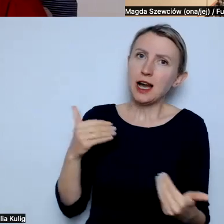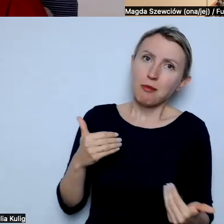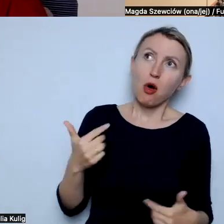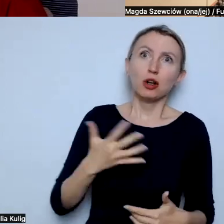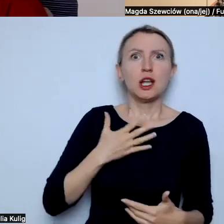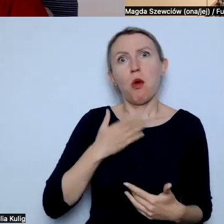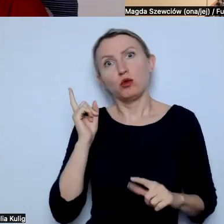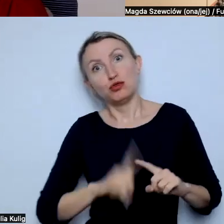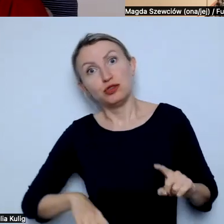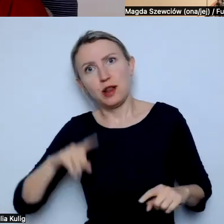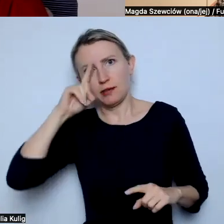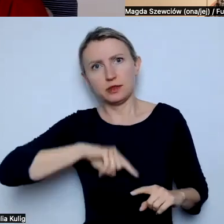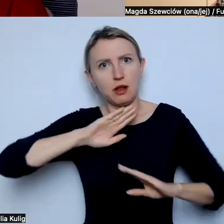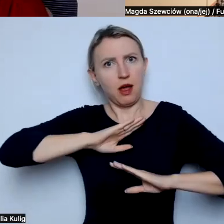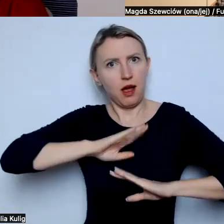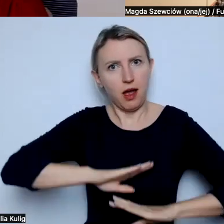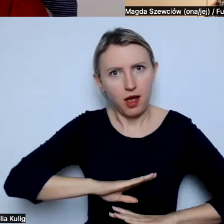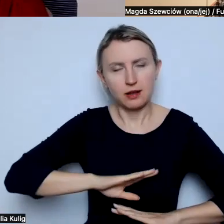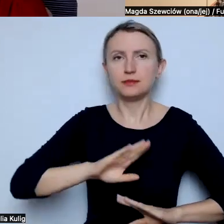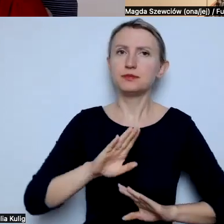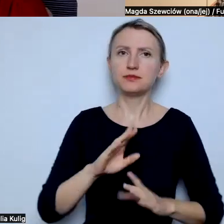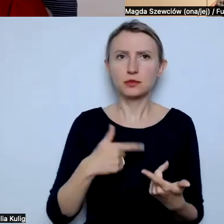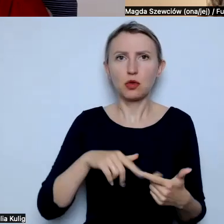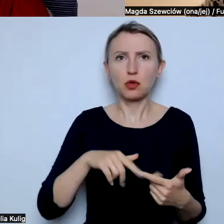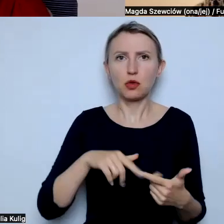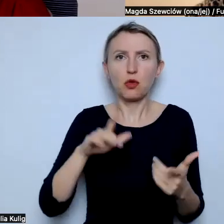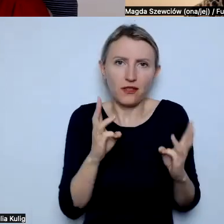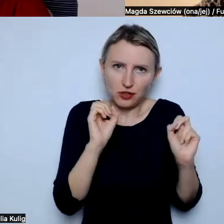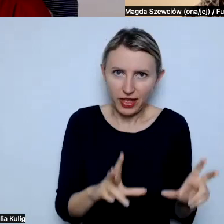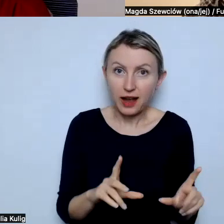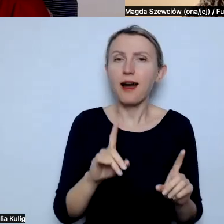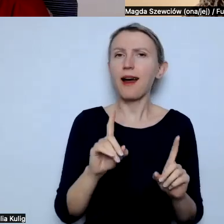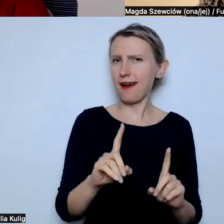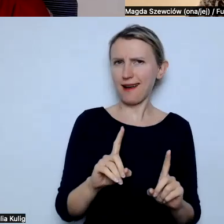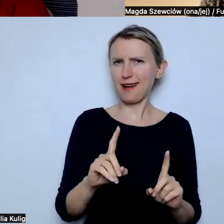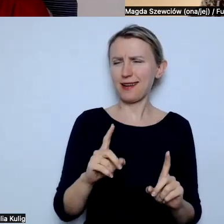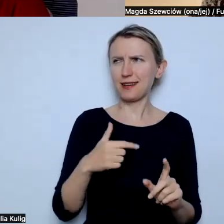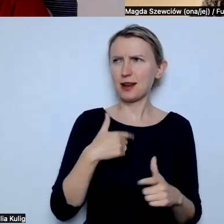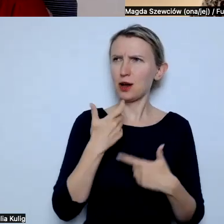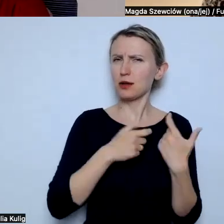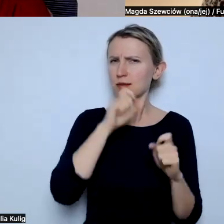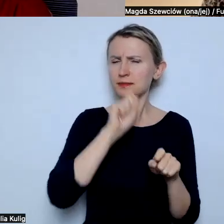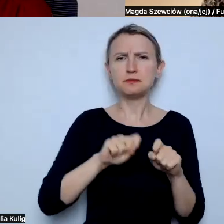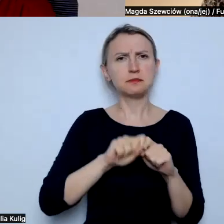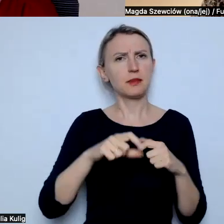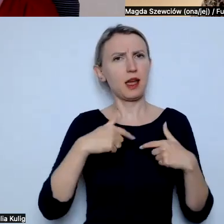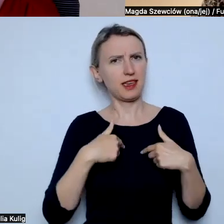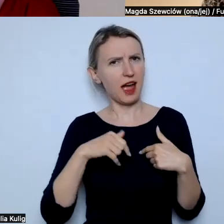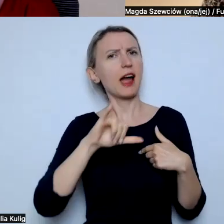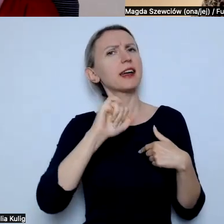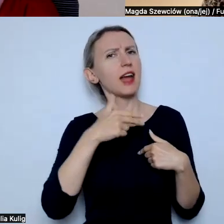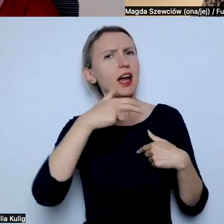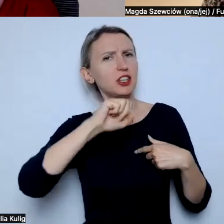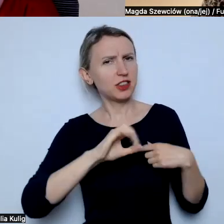źle poczuć psychicznie. Nie, to jest ekstremalnie oczywiście ważne. Ale znowu dokonuję ewaluacji i mówię np. ja, Janina, obecnie